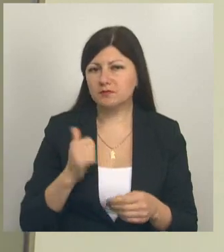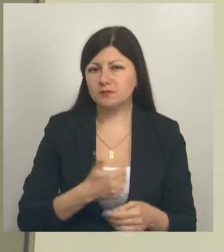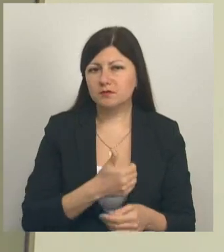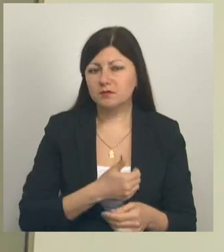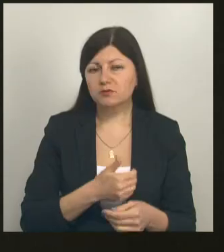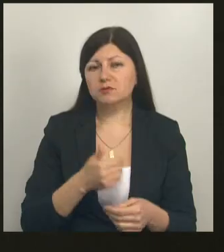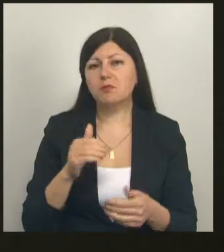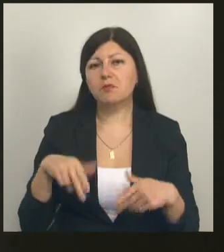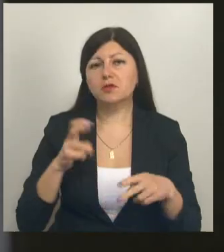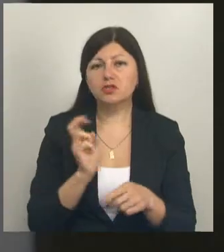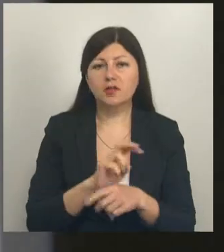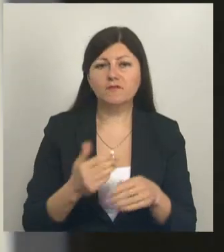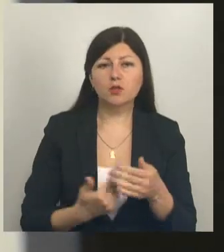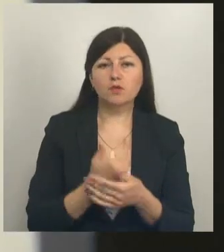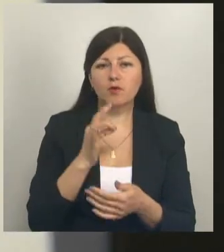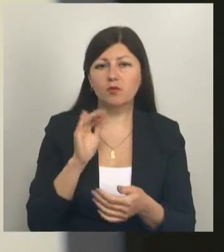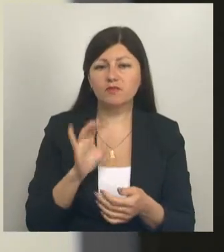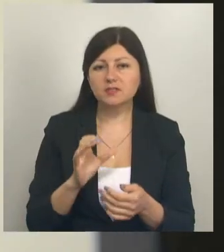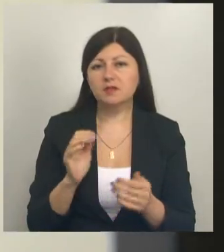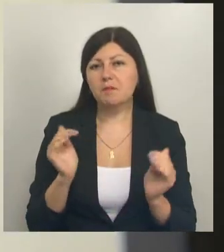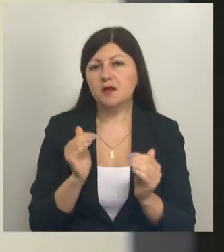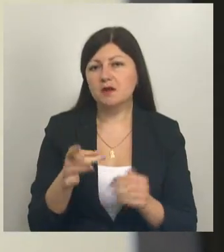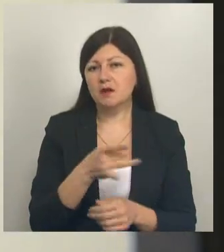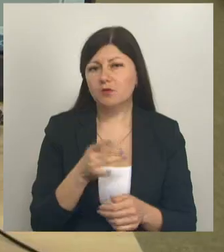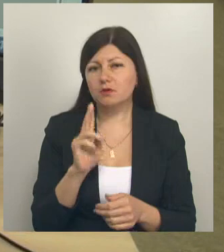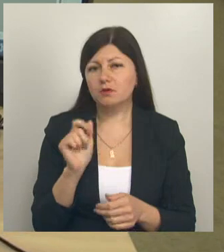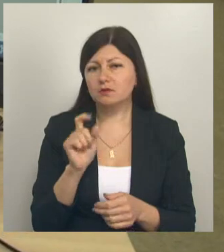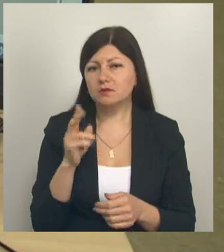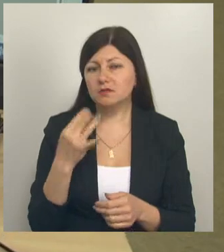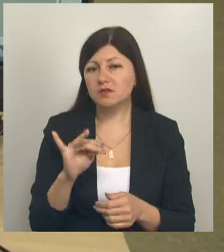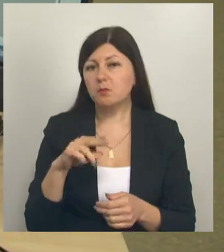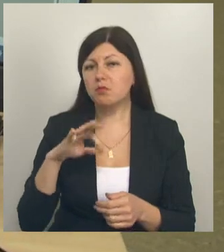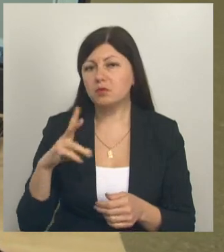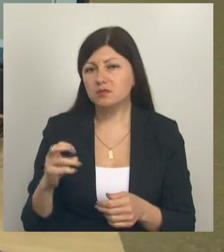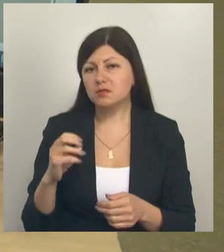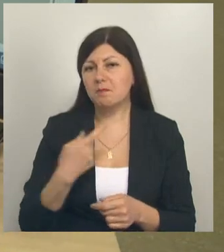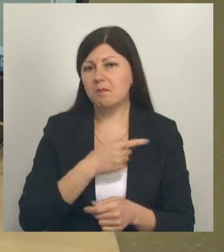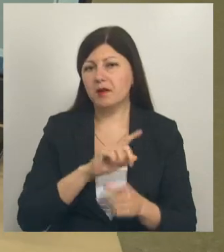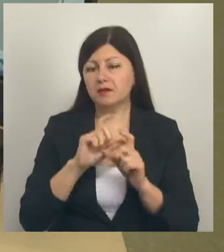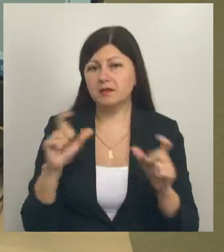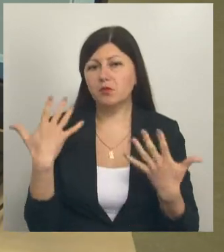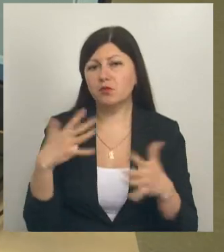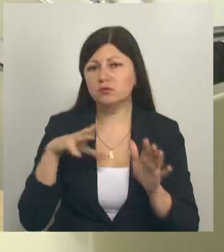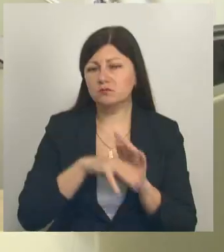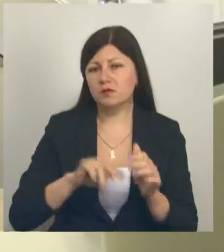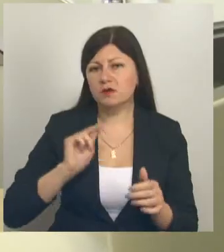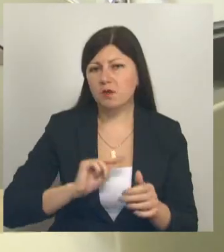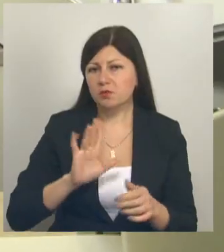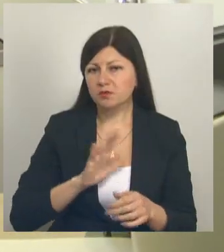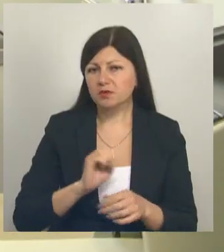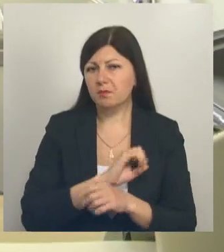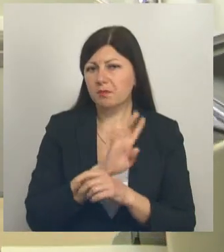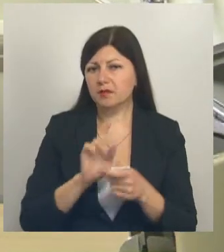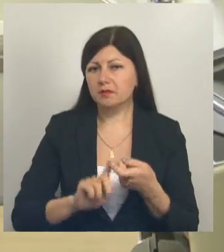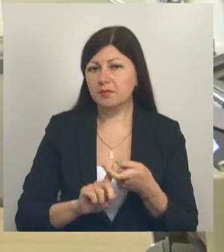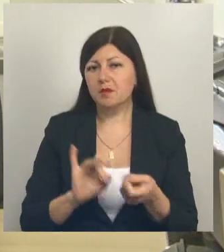пришла в новый офис семейного врача в микрорайоне Казацкий после поликлиники. Профессия уже закаленная, работала в пандемию. К тому же